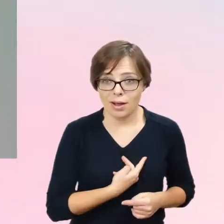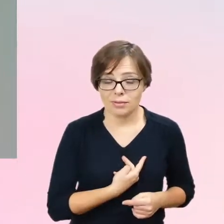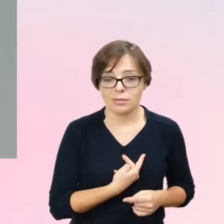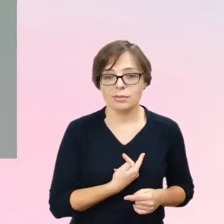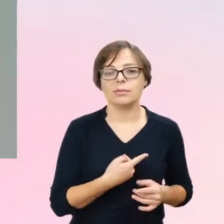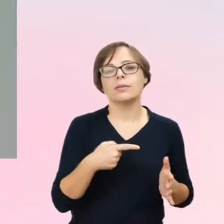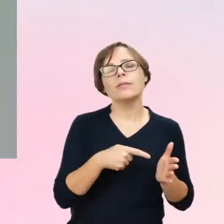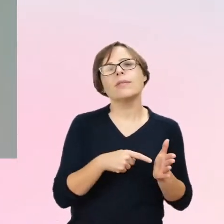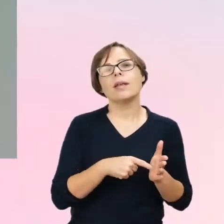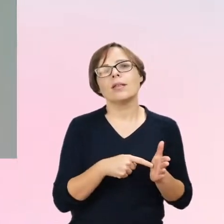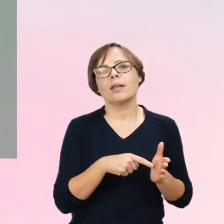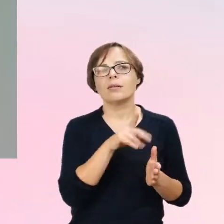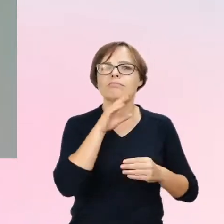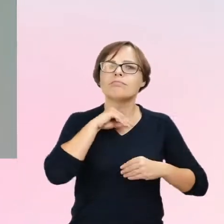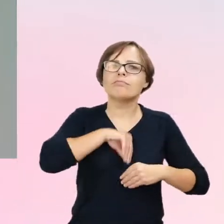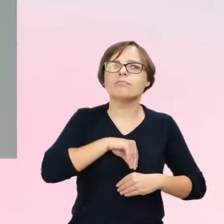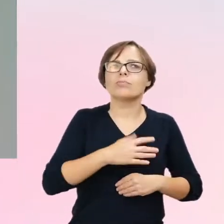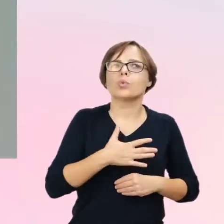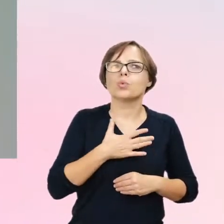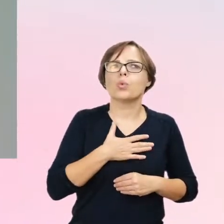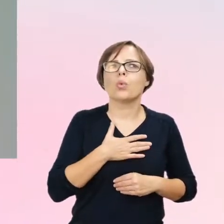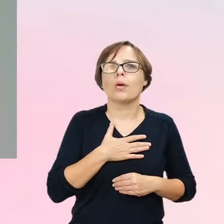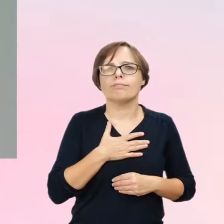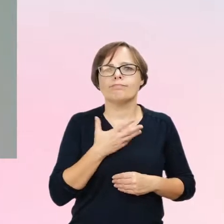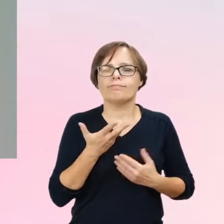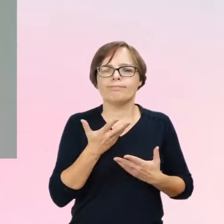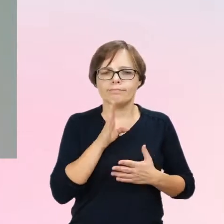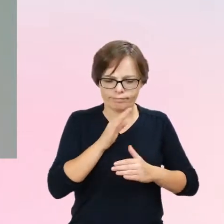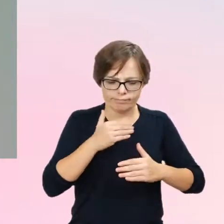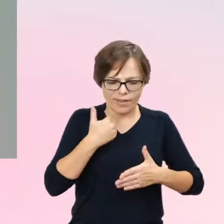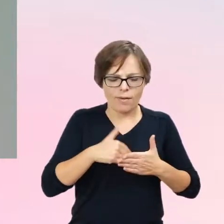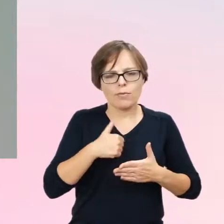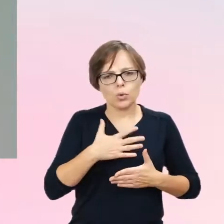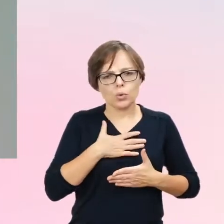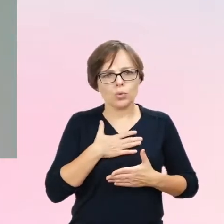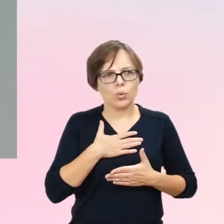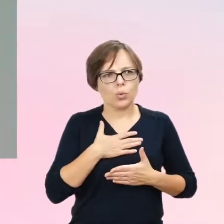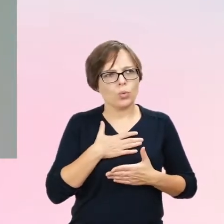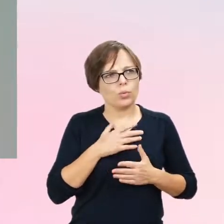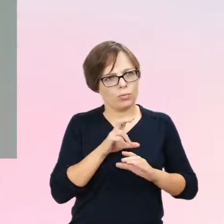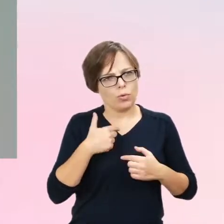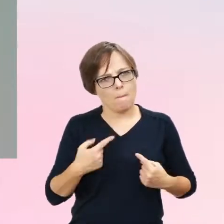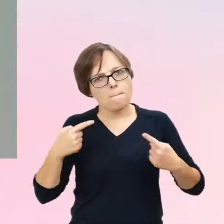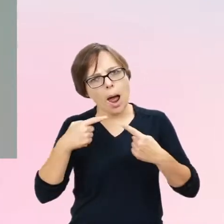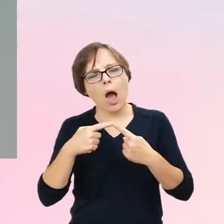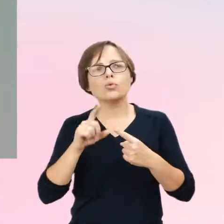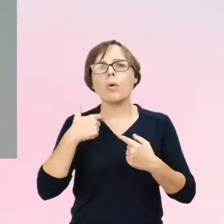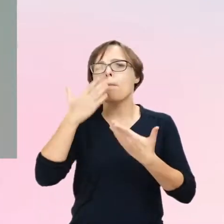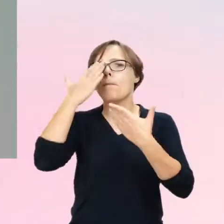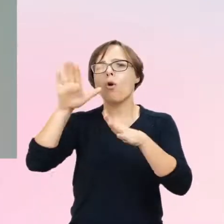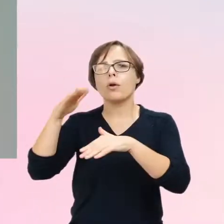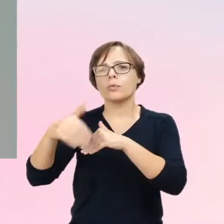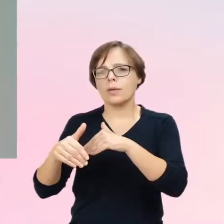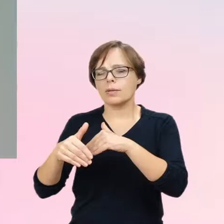tej subiektywnej takiej zgodności ze swoim, jakby subiektywne przeżycie z tym wizerunkiem, jaki ta osoba prezentuje na zewnątrz może